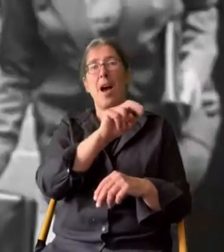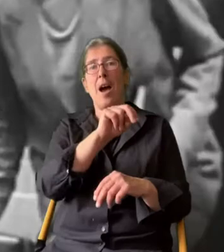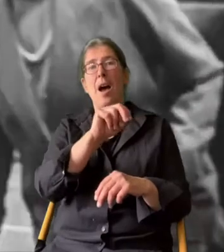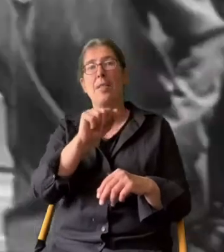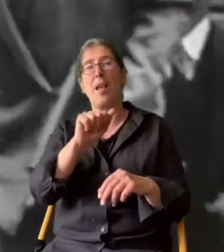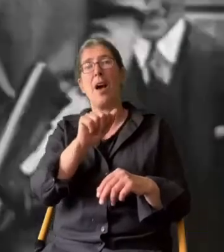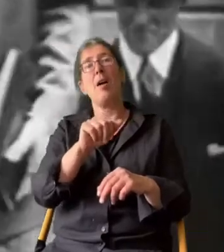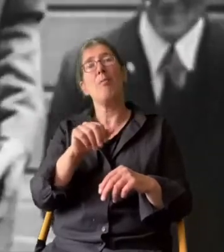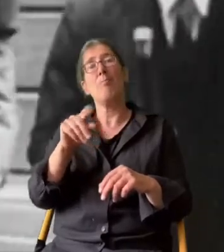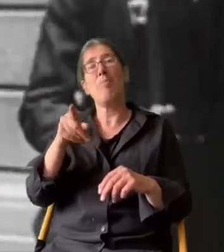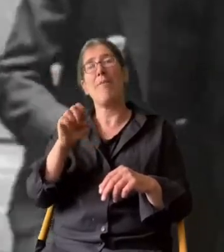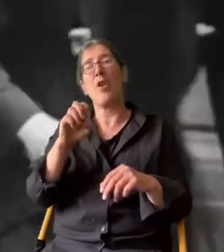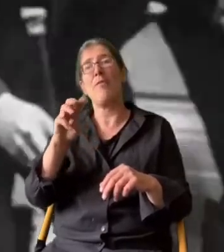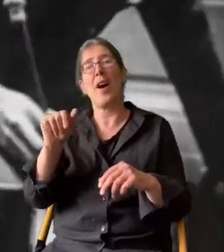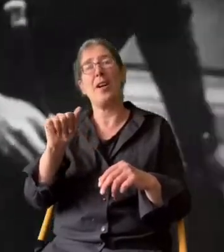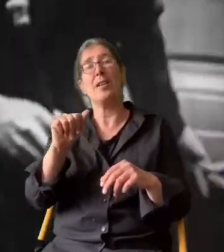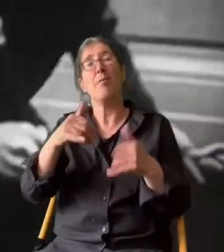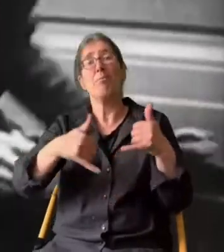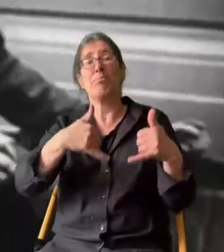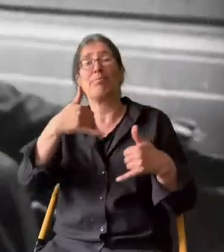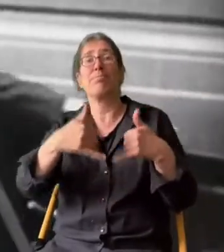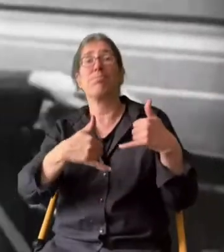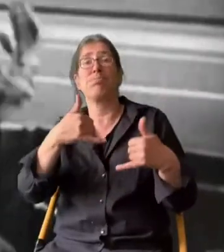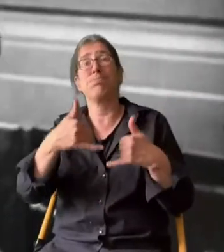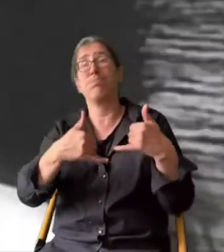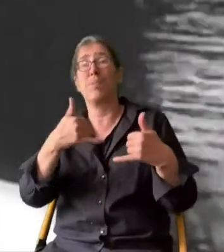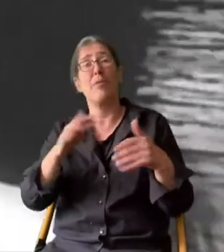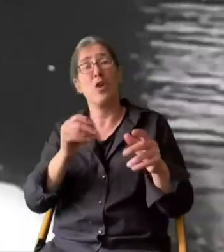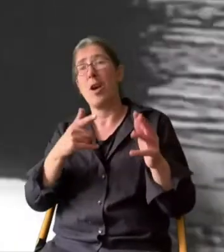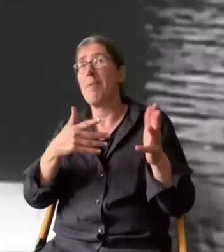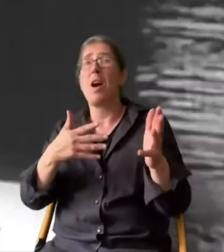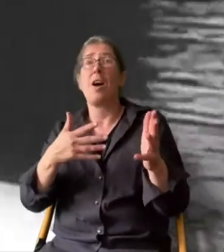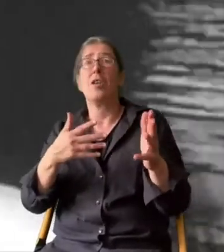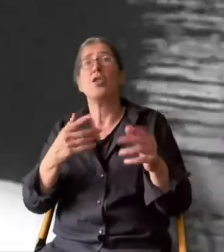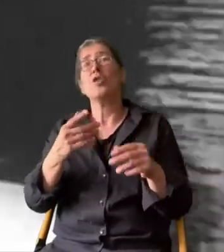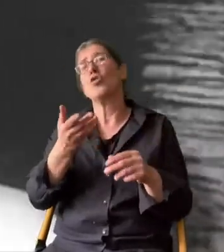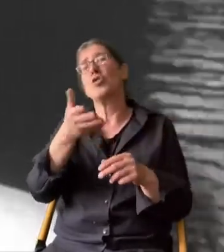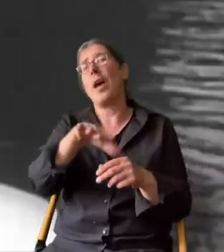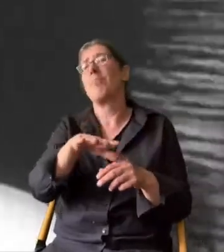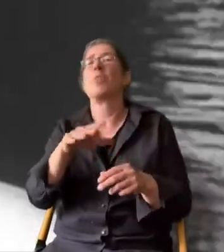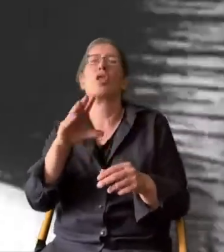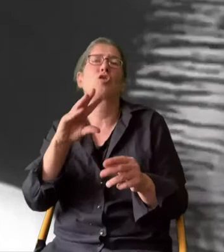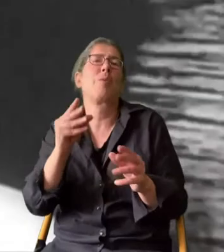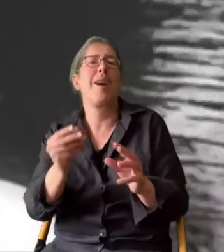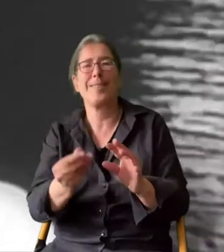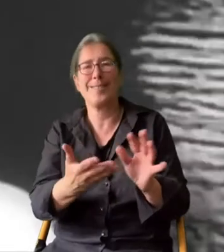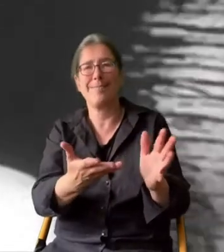Und Anna Pavlova, die große Ballerina, die für die Kamera als sterbender Schwan kursiert.